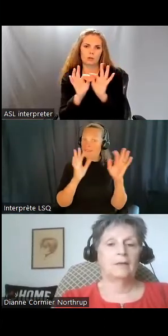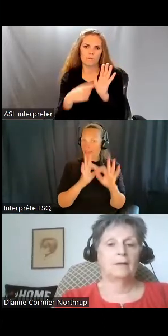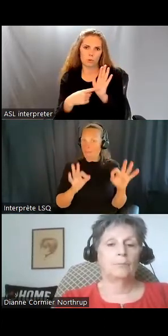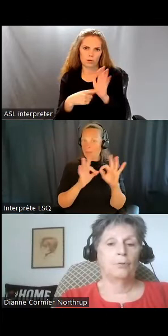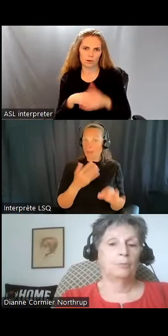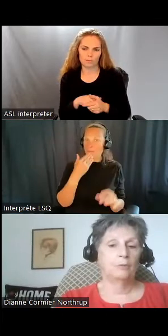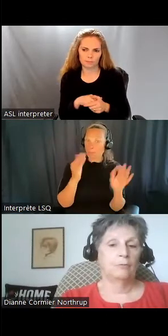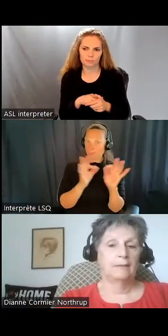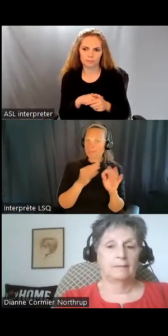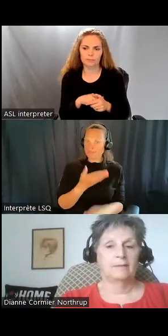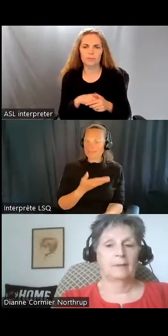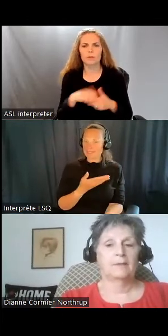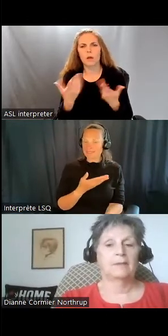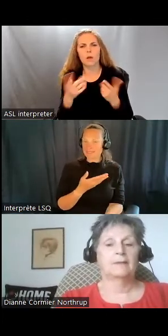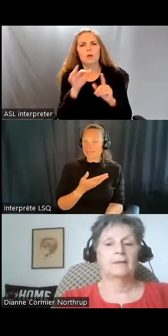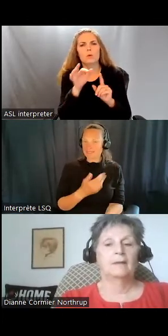tout d'abord, faut